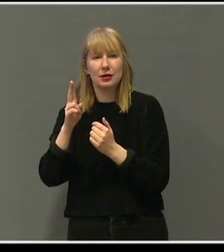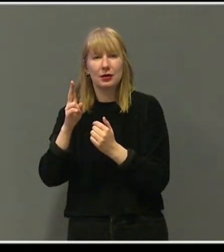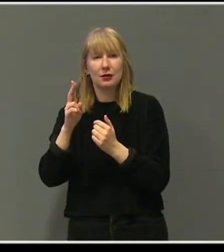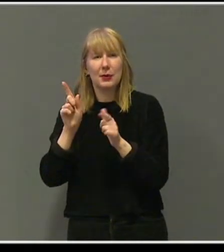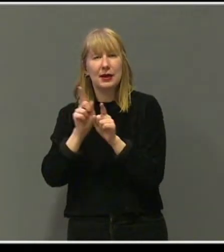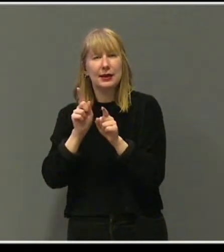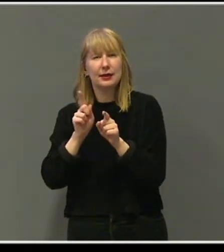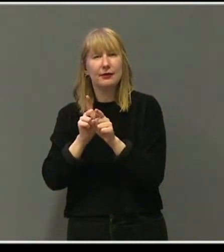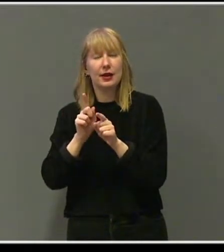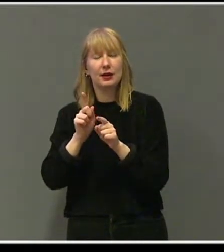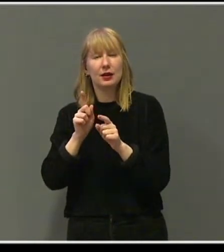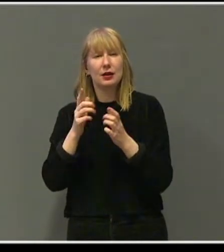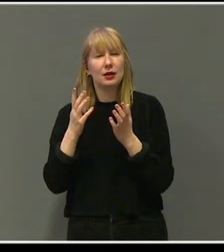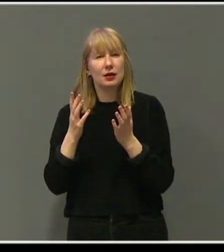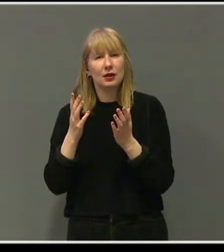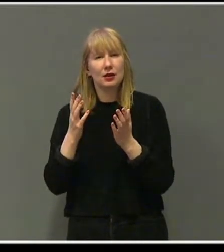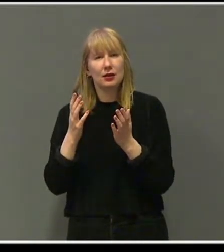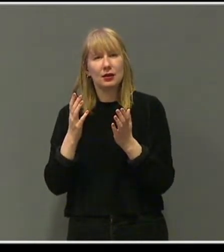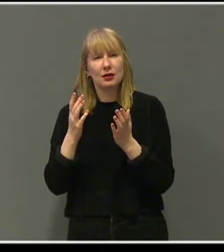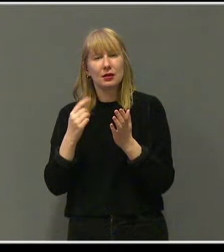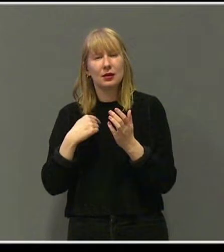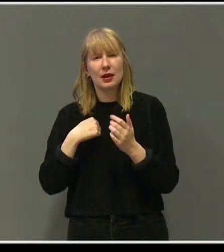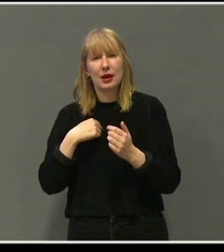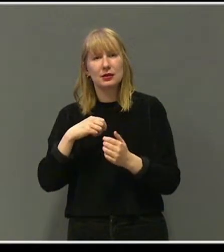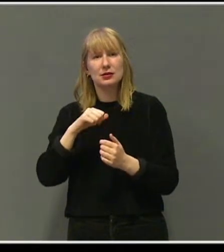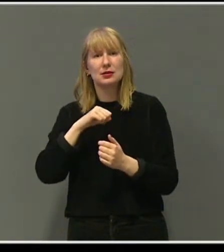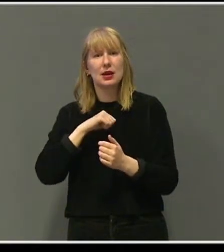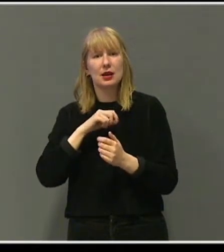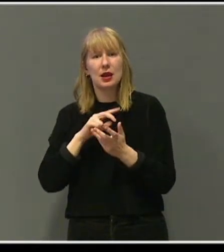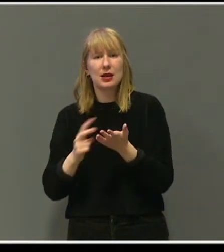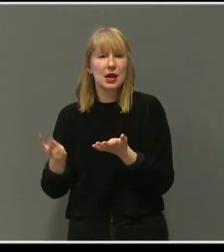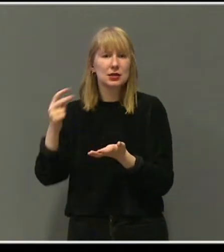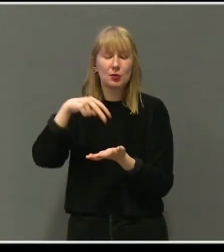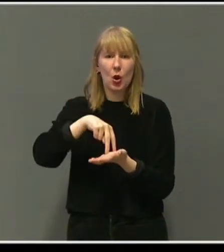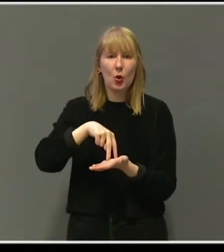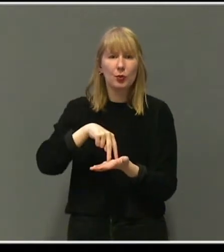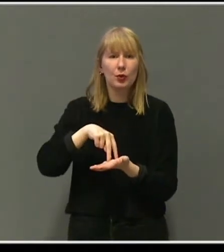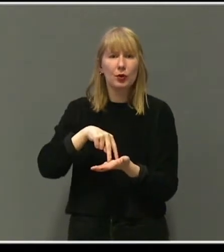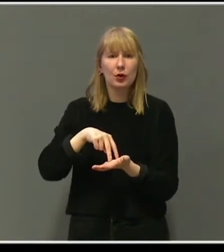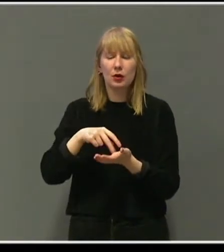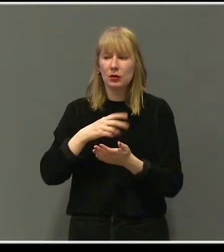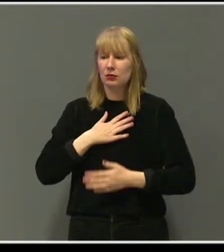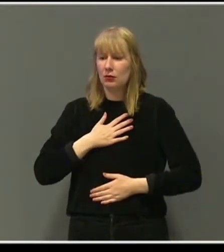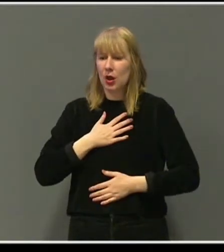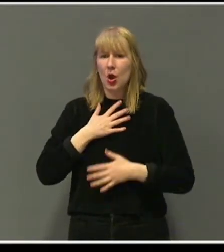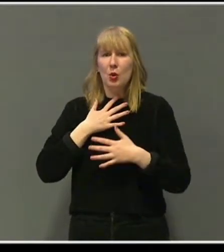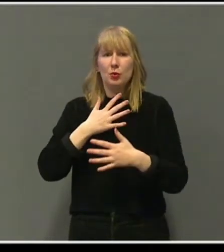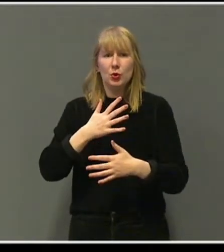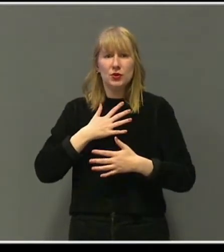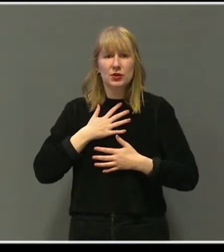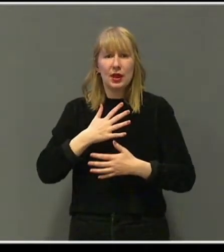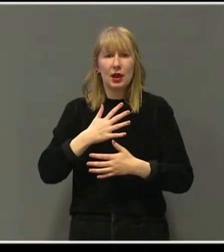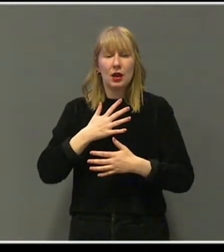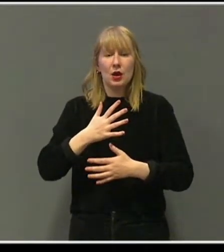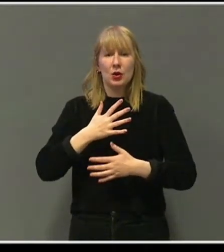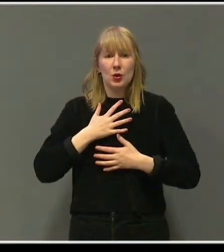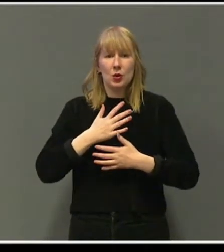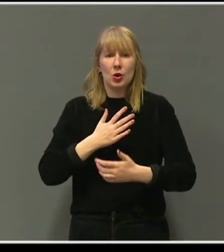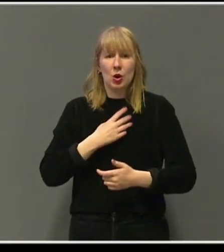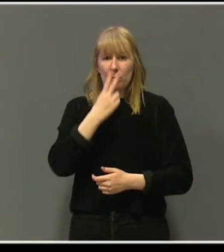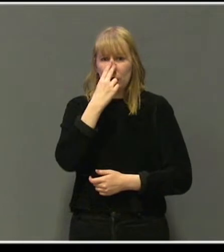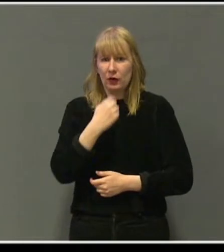ant noe. Fordi uten at jeg la merke til det, så hadde jeg reist meg. For å få puste. Jeg snappet etter luft.